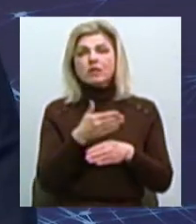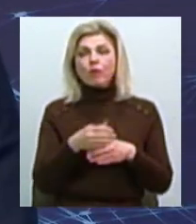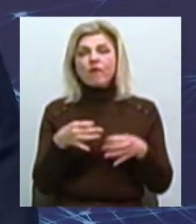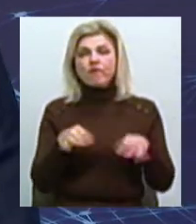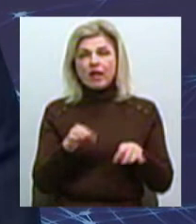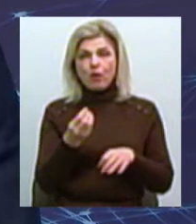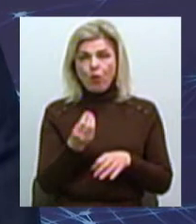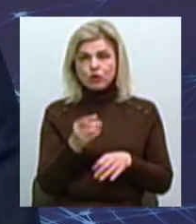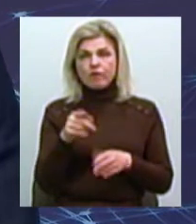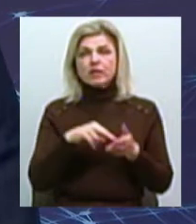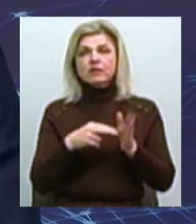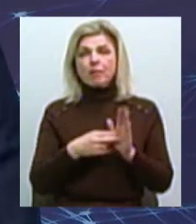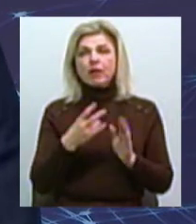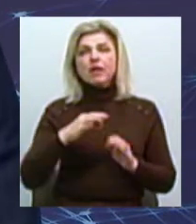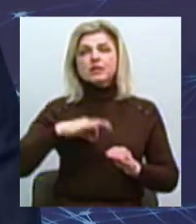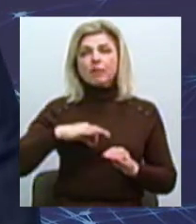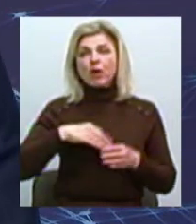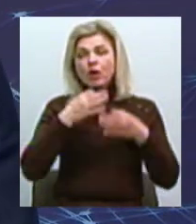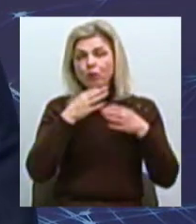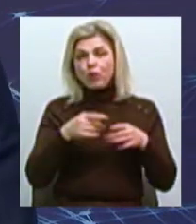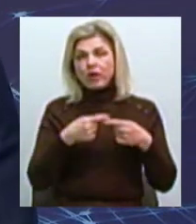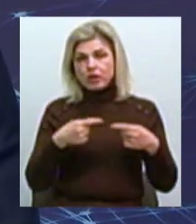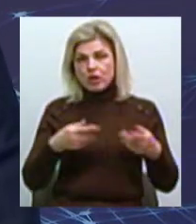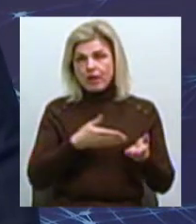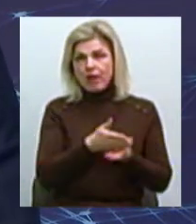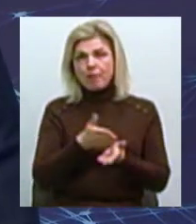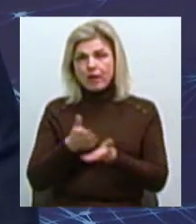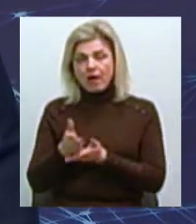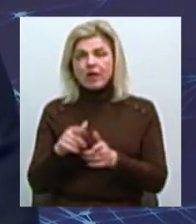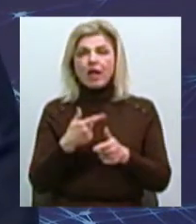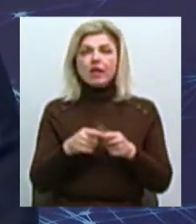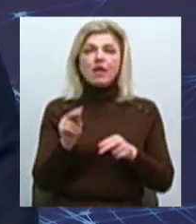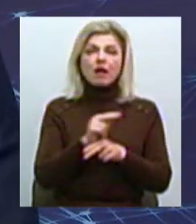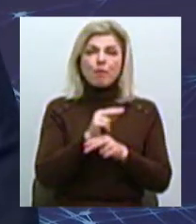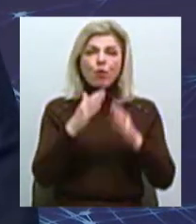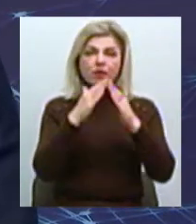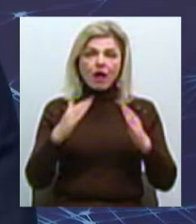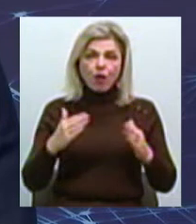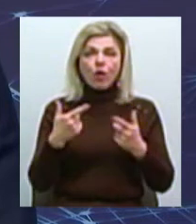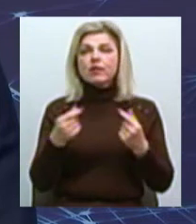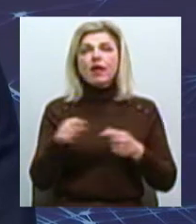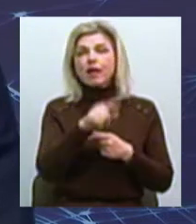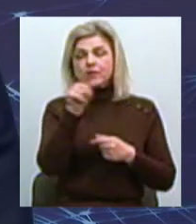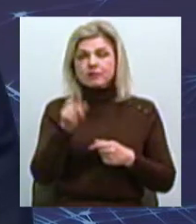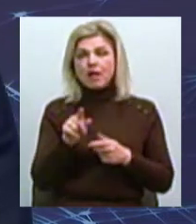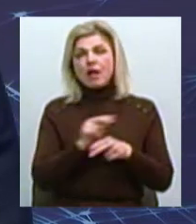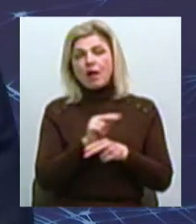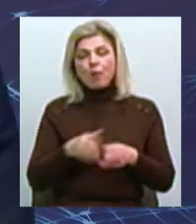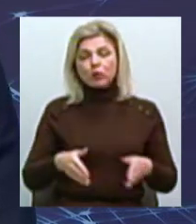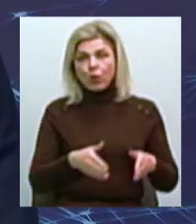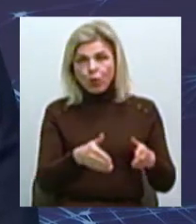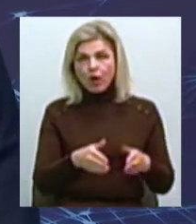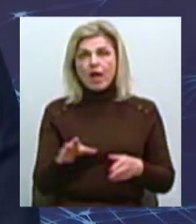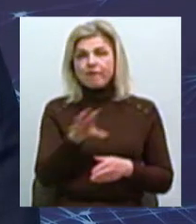коштів, вони заплановані на використання в будь-яких інших направленнях Чи то ремонт даху десь, чи то ремонт тротуару, чи дороги